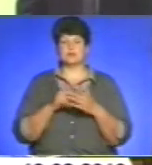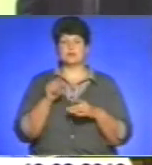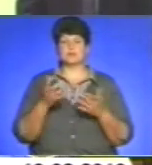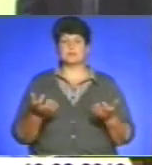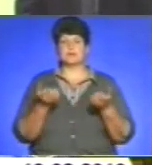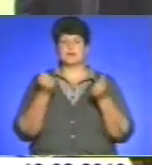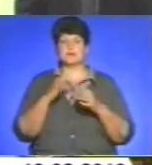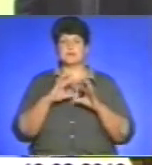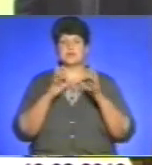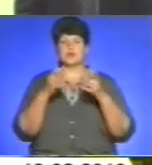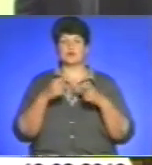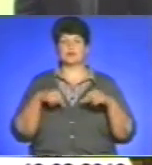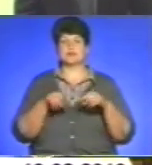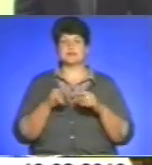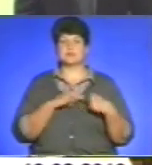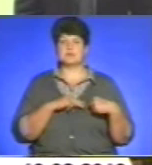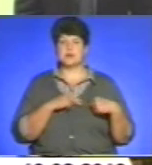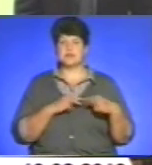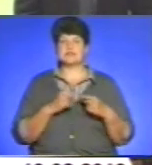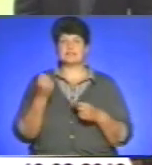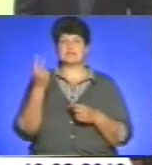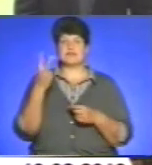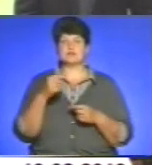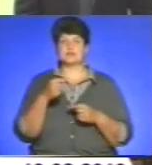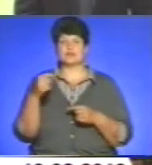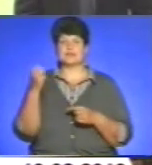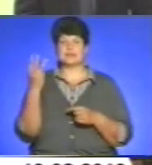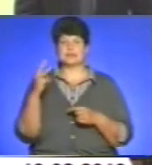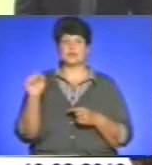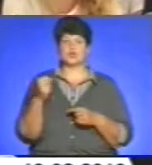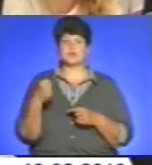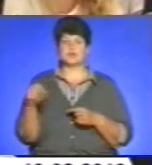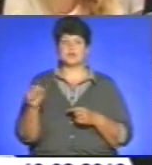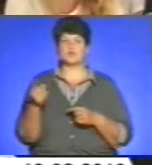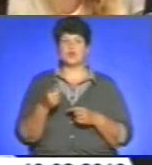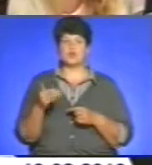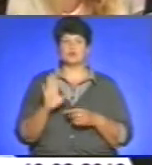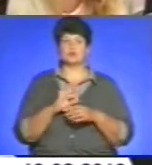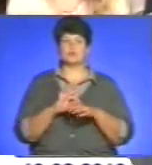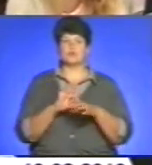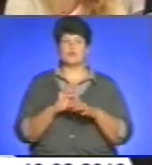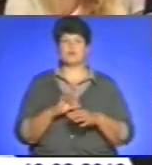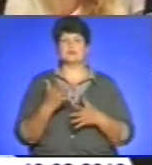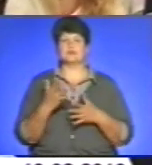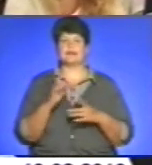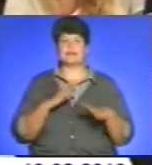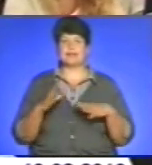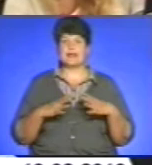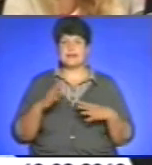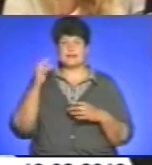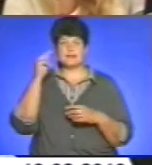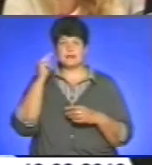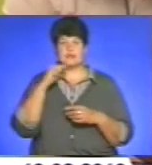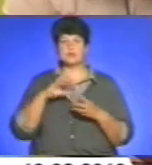підтримки Міжнародної організації праці 12 та 13 серпня у Тернополі проводили тренінги із проблемних